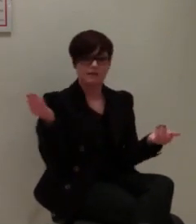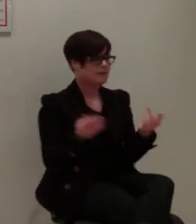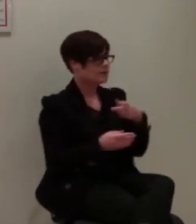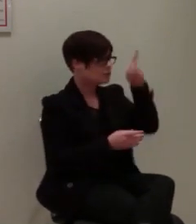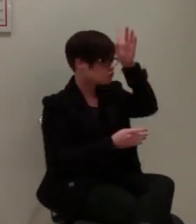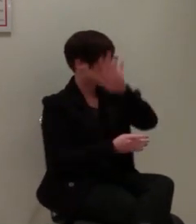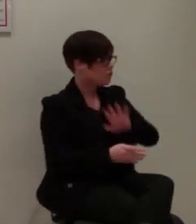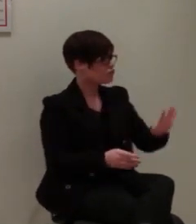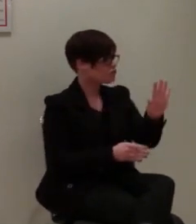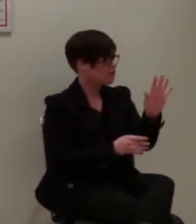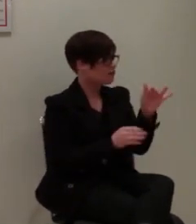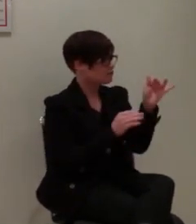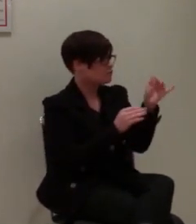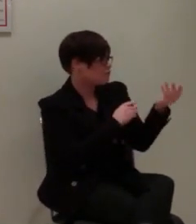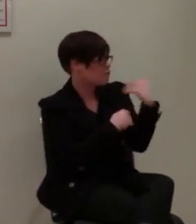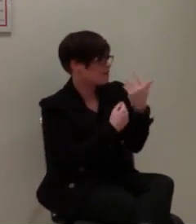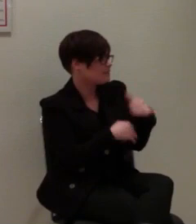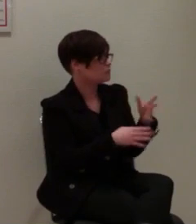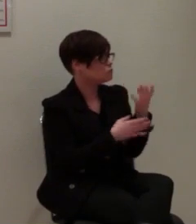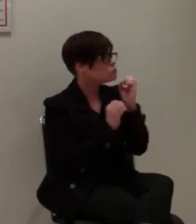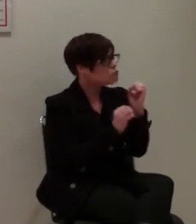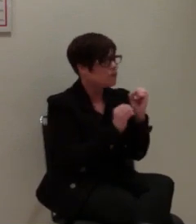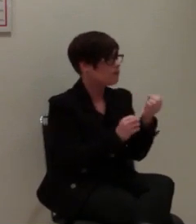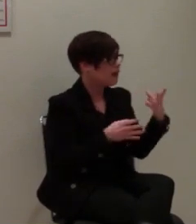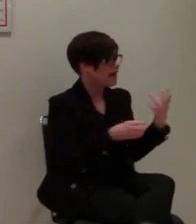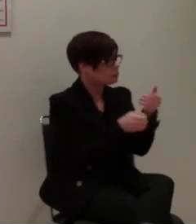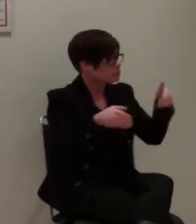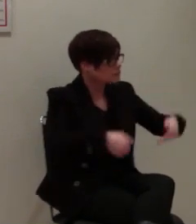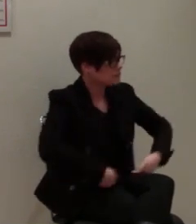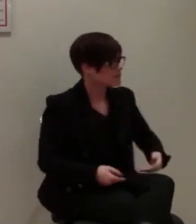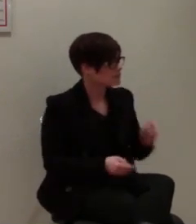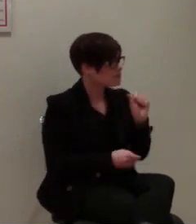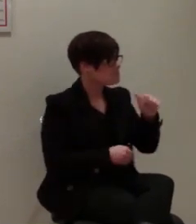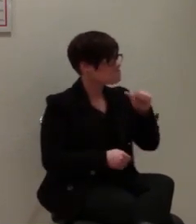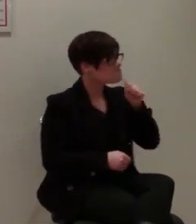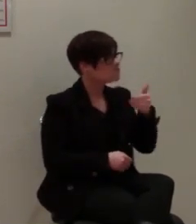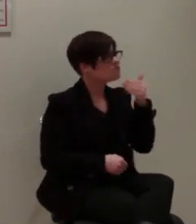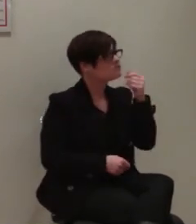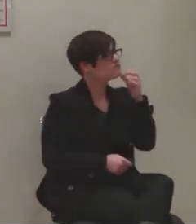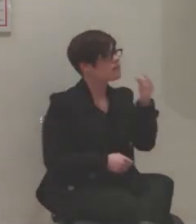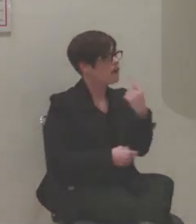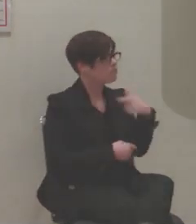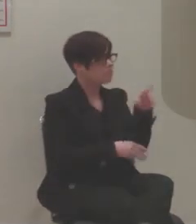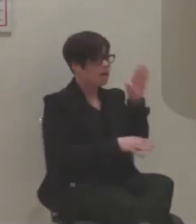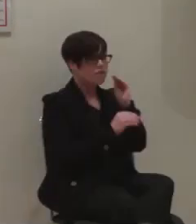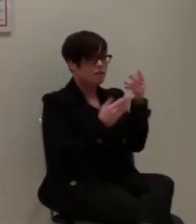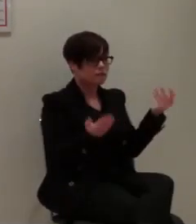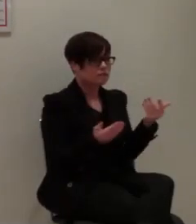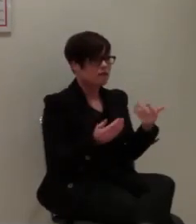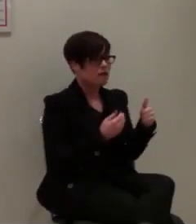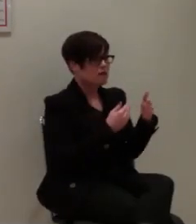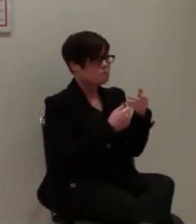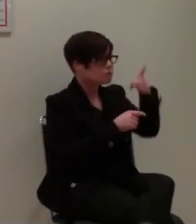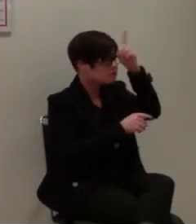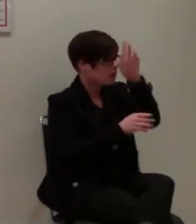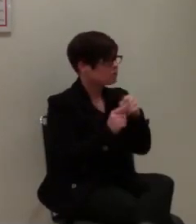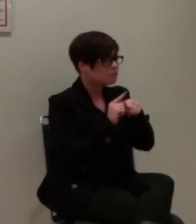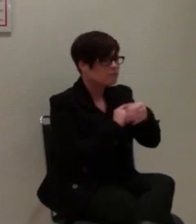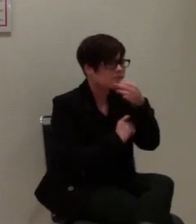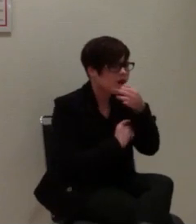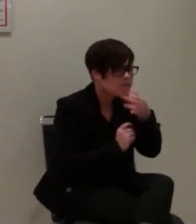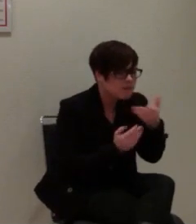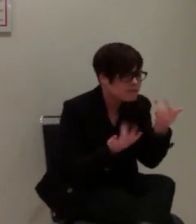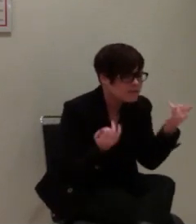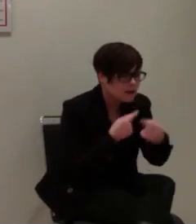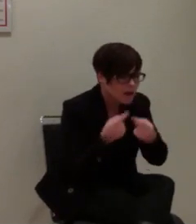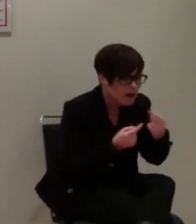in Deutschland keinen Rettungsdienst gab. Wir haben es erst am nächsten Tag erfahren, durch Nachfragen bei der Polizei, durch